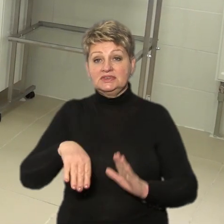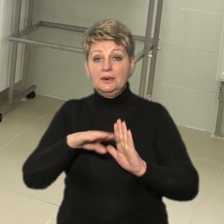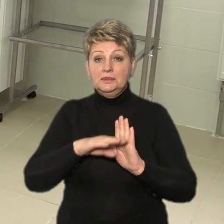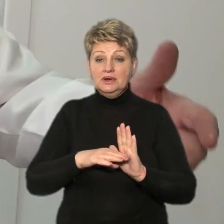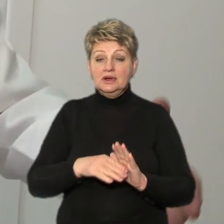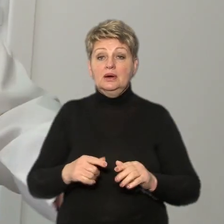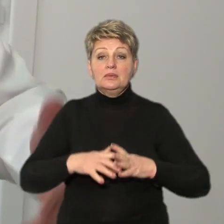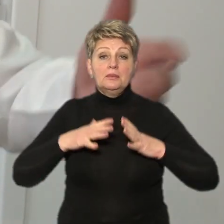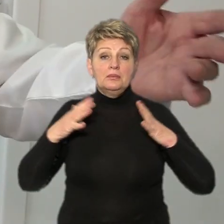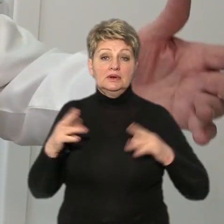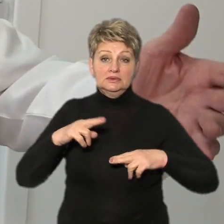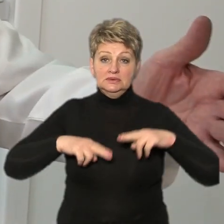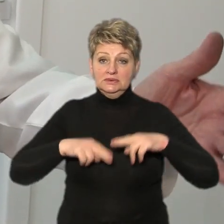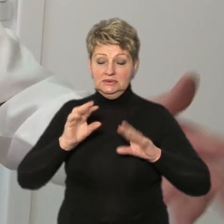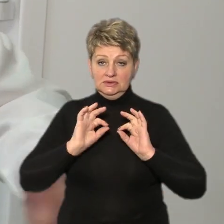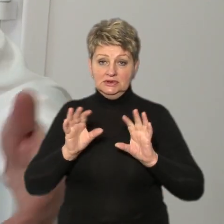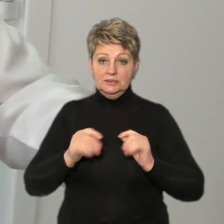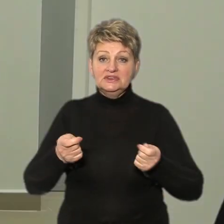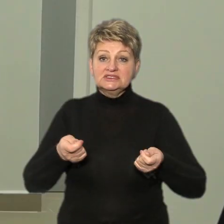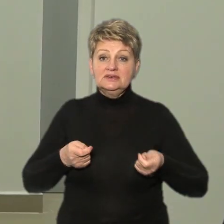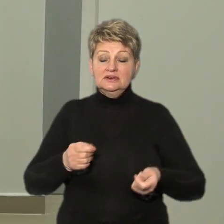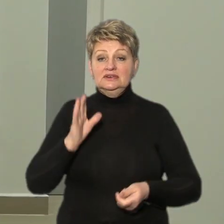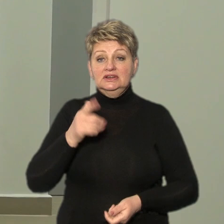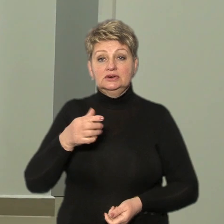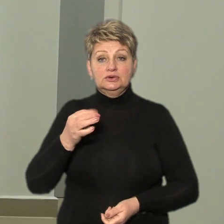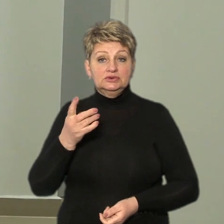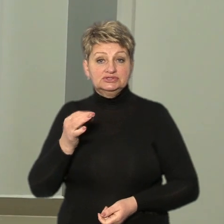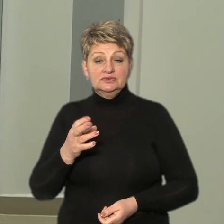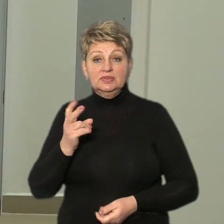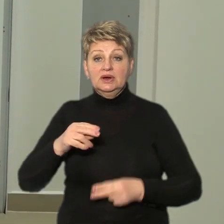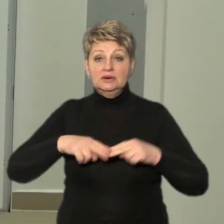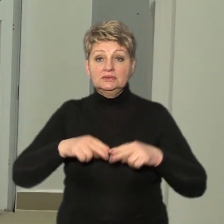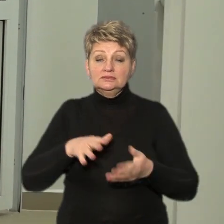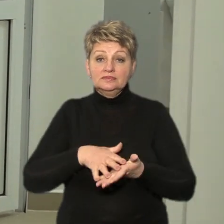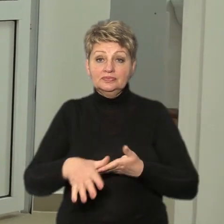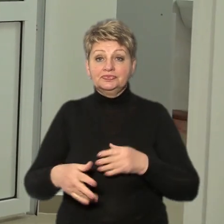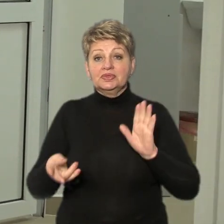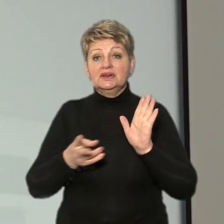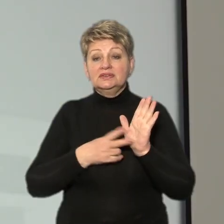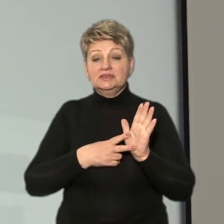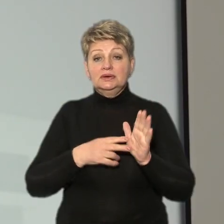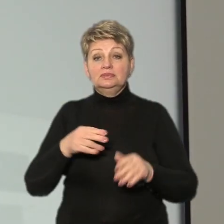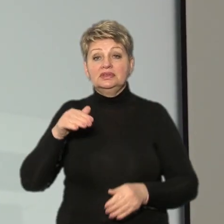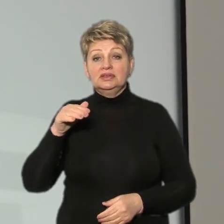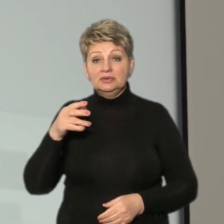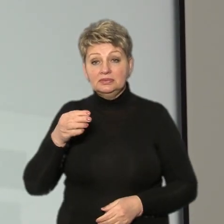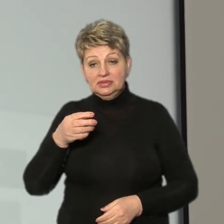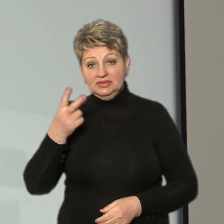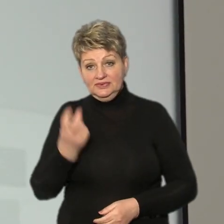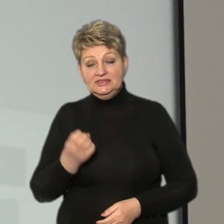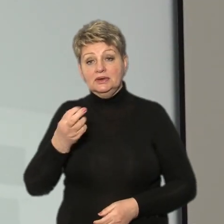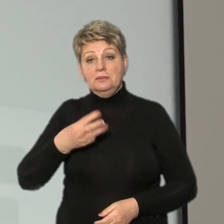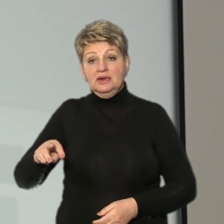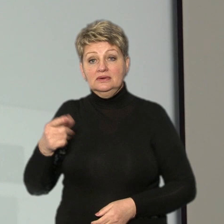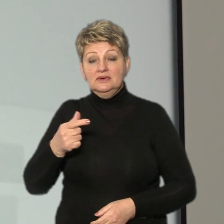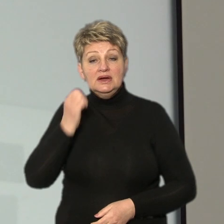будівництво», розповідає завідувач Валерій Грошев. Каже, на будівництво витратили 7200 мільйонів гривень. Стара амбулаторія була